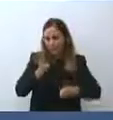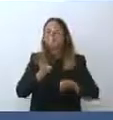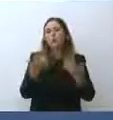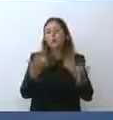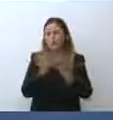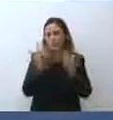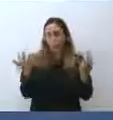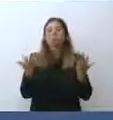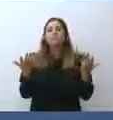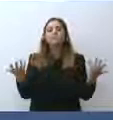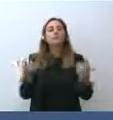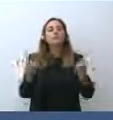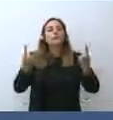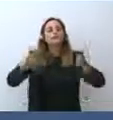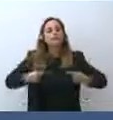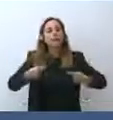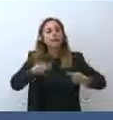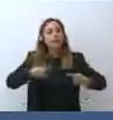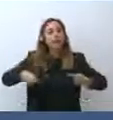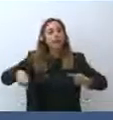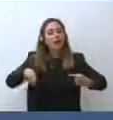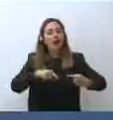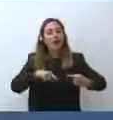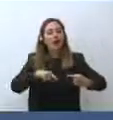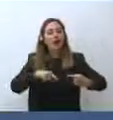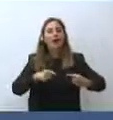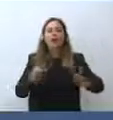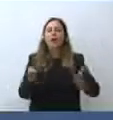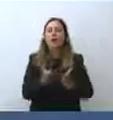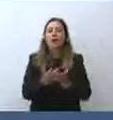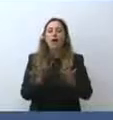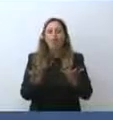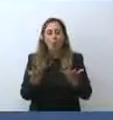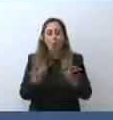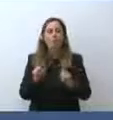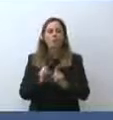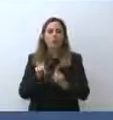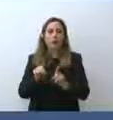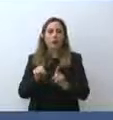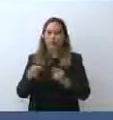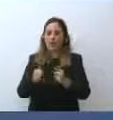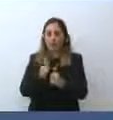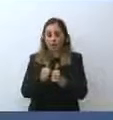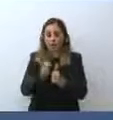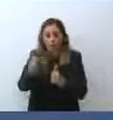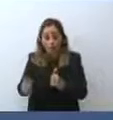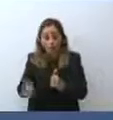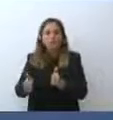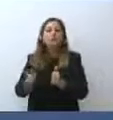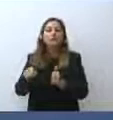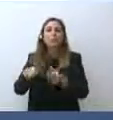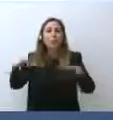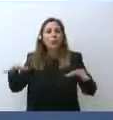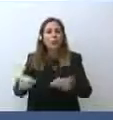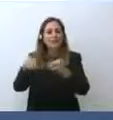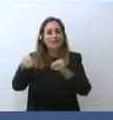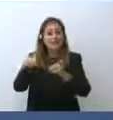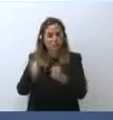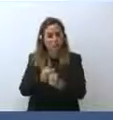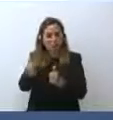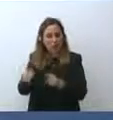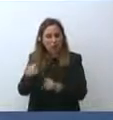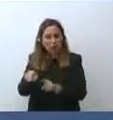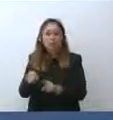avverrà poi nei primi due trimestri dell'anno prossimo, vedrà, riuscire a